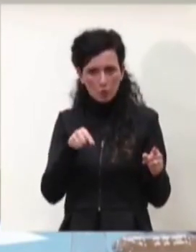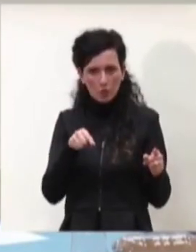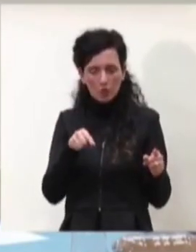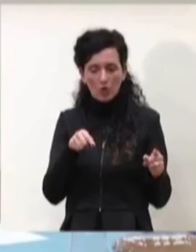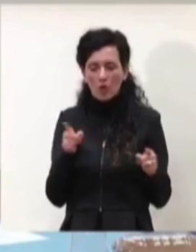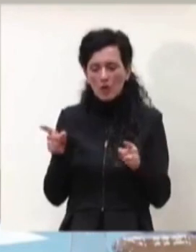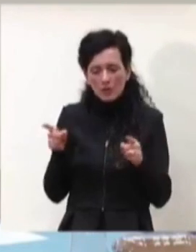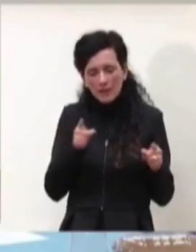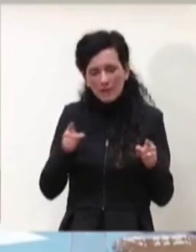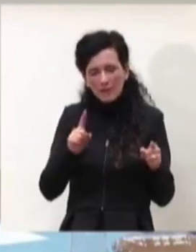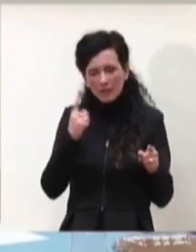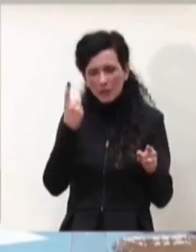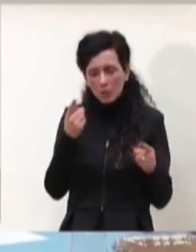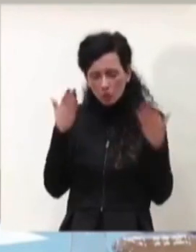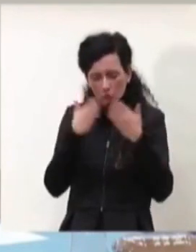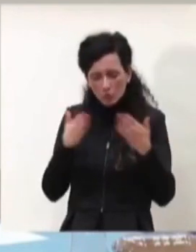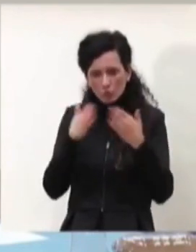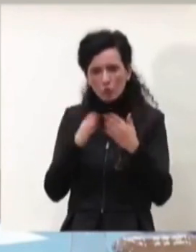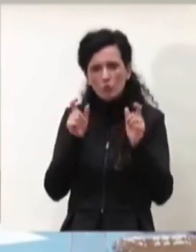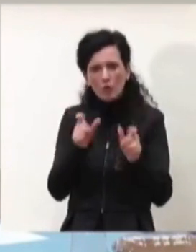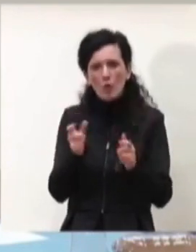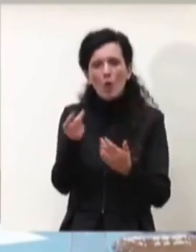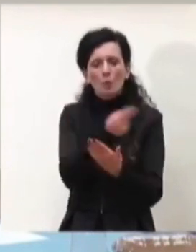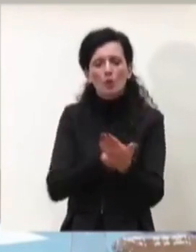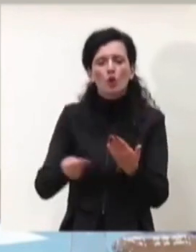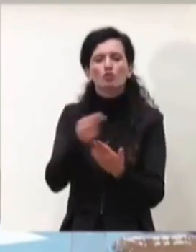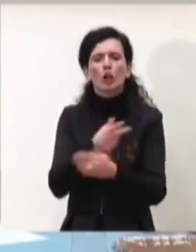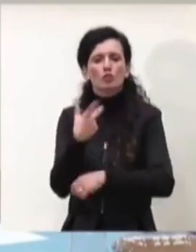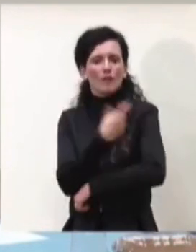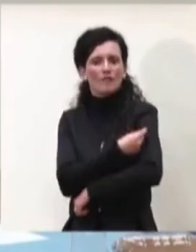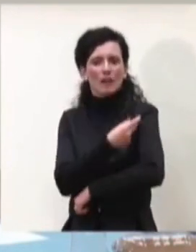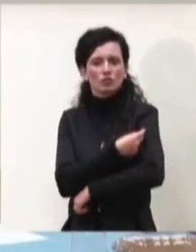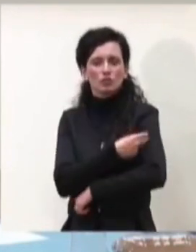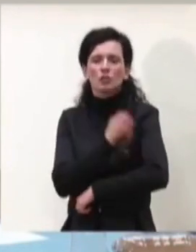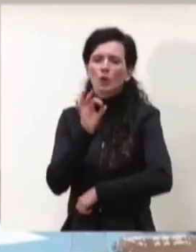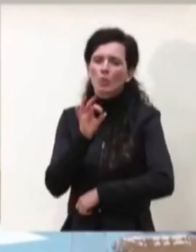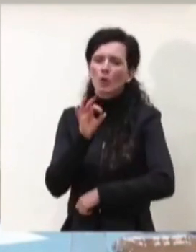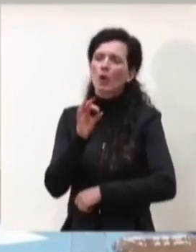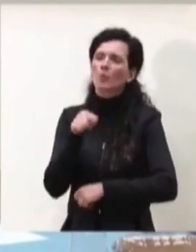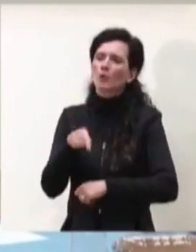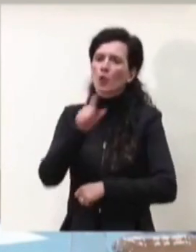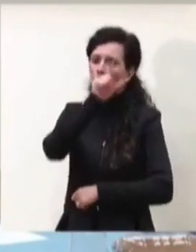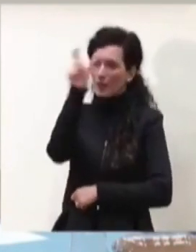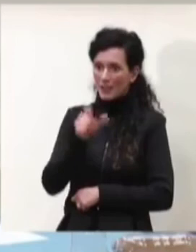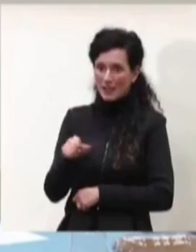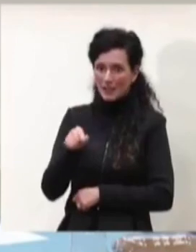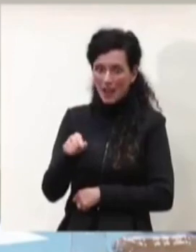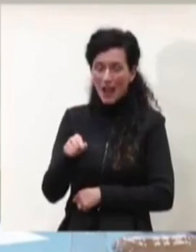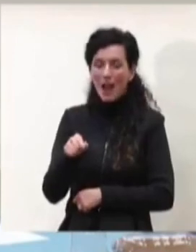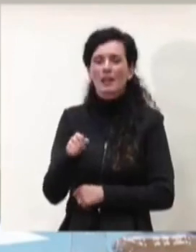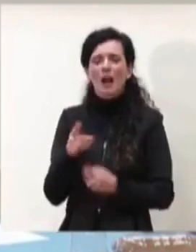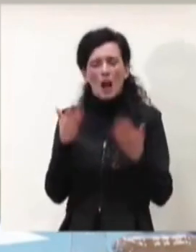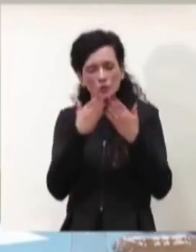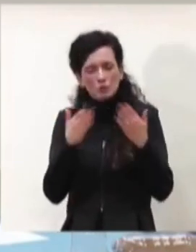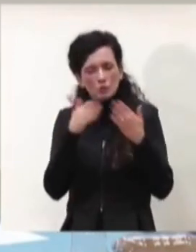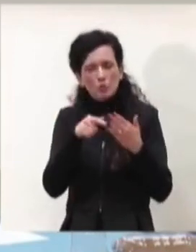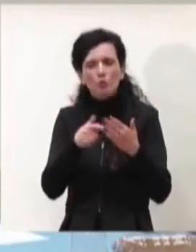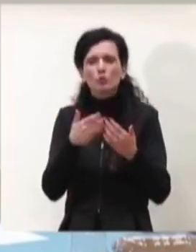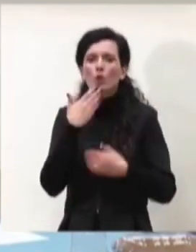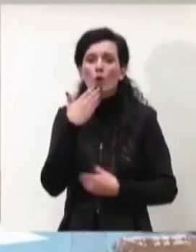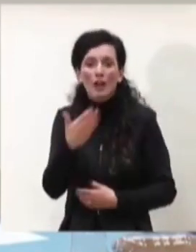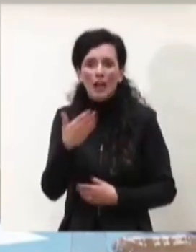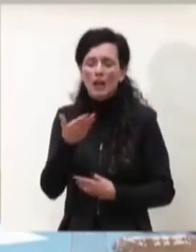progetto vaccinale sviluppato nel nostro Paese grazie alla collaborazione tra